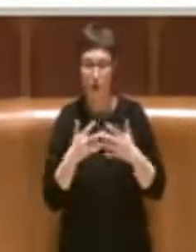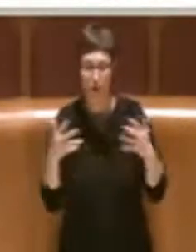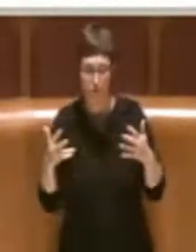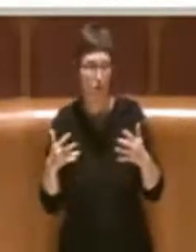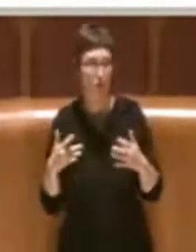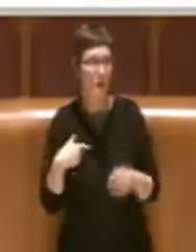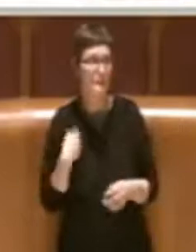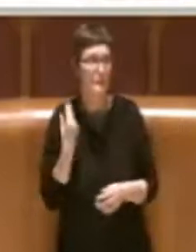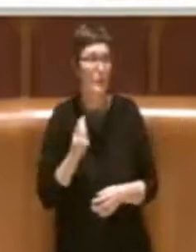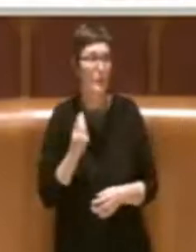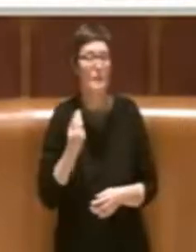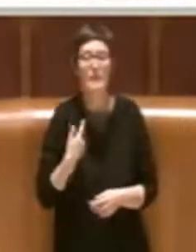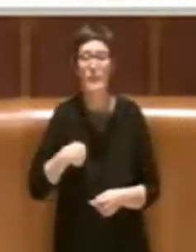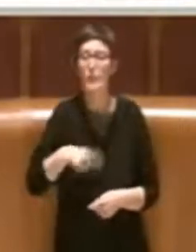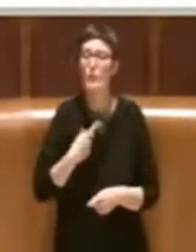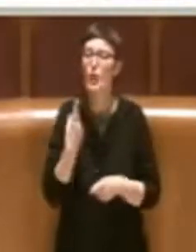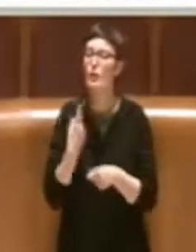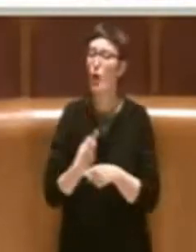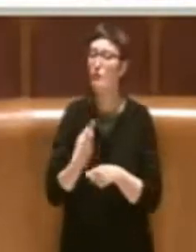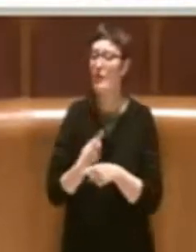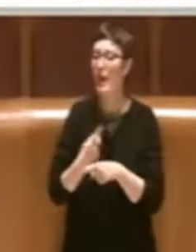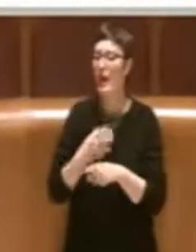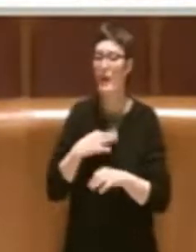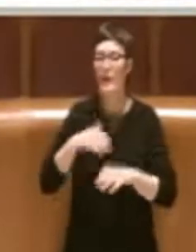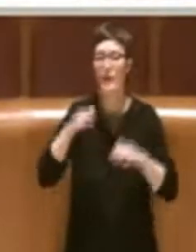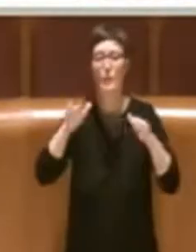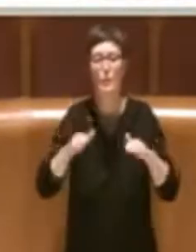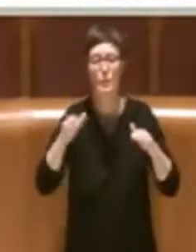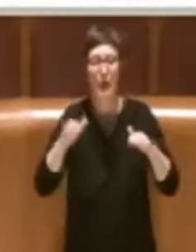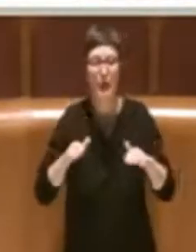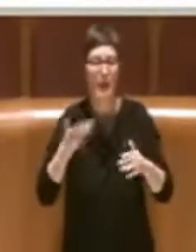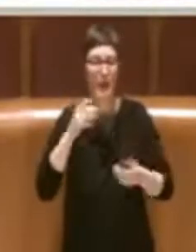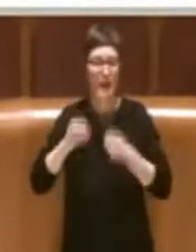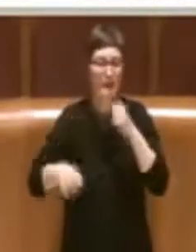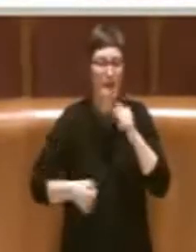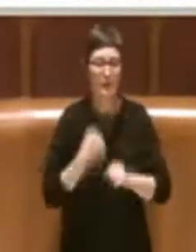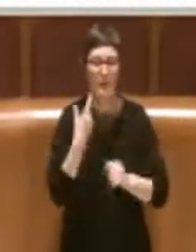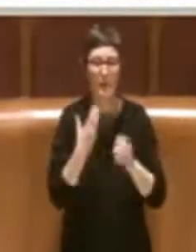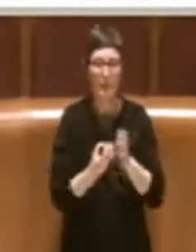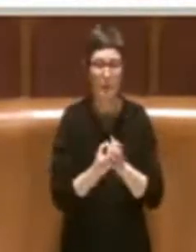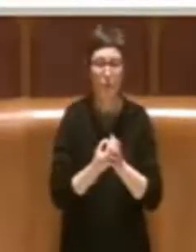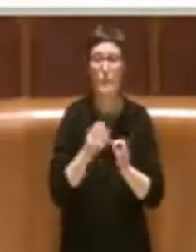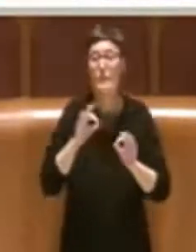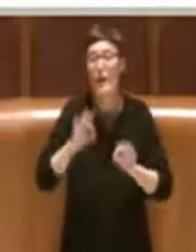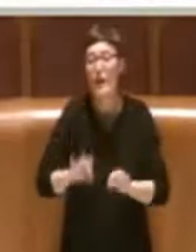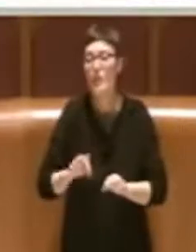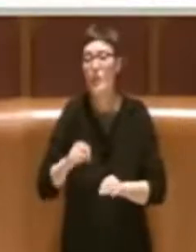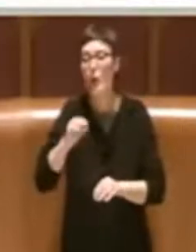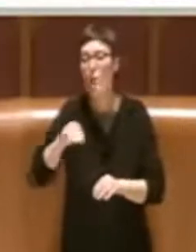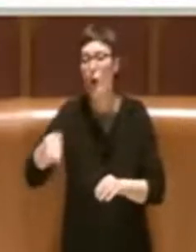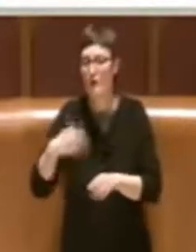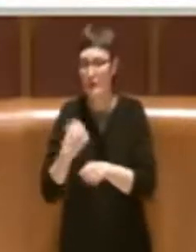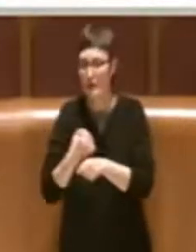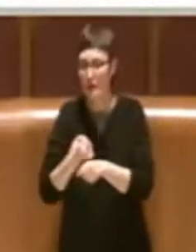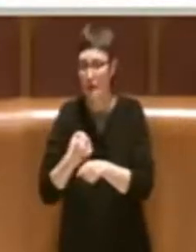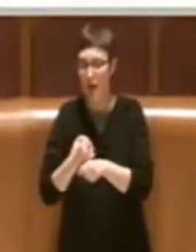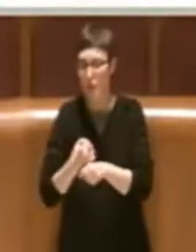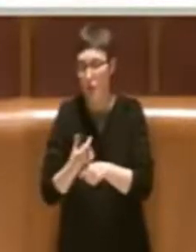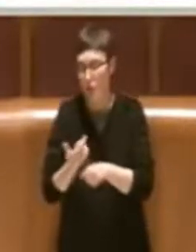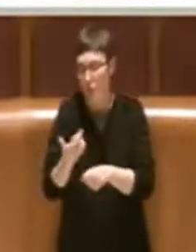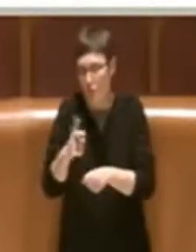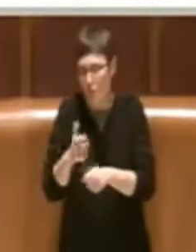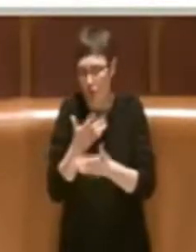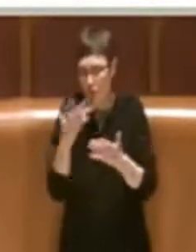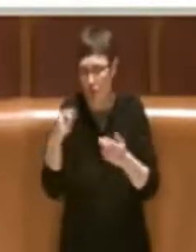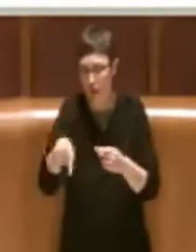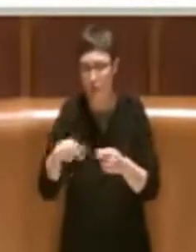cercare di tutelare non solo le attività produttive ma evidentemente i posti di lavoro che sono dietro queste attività produttive e